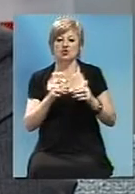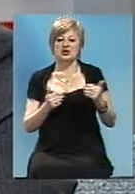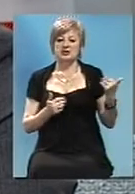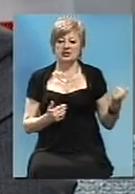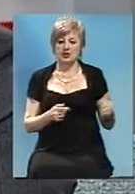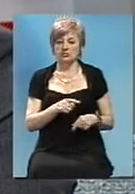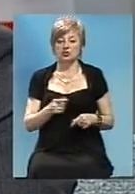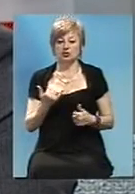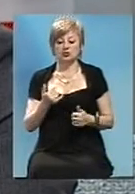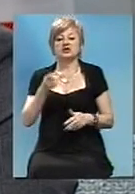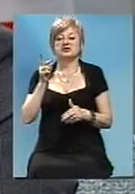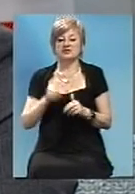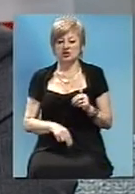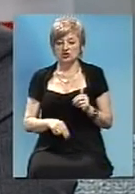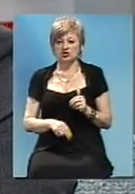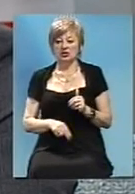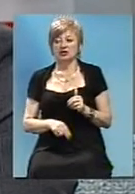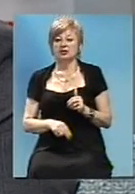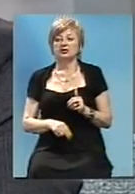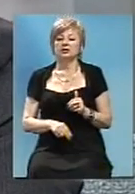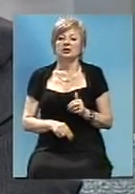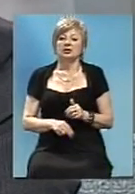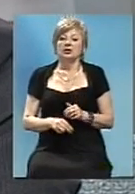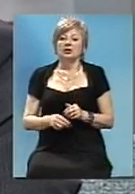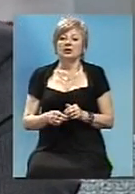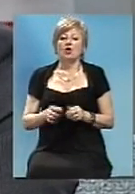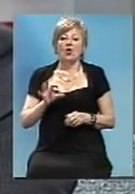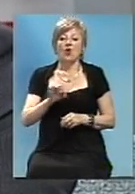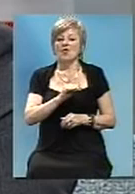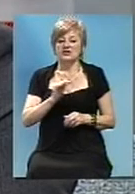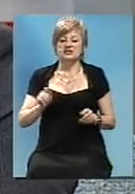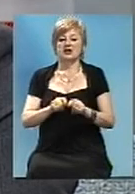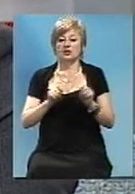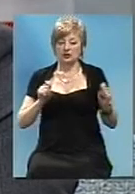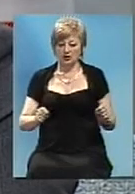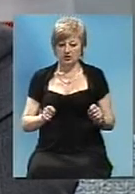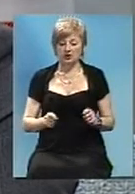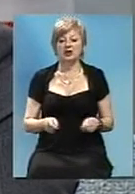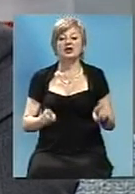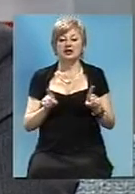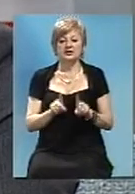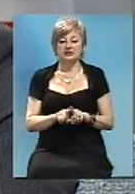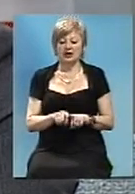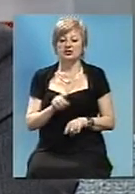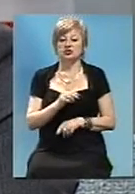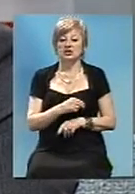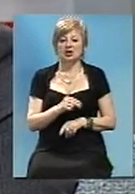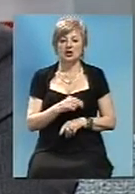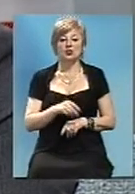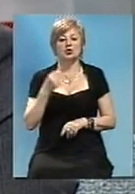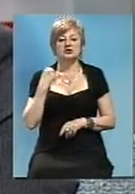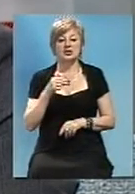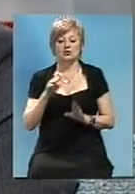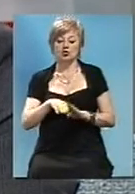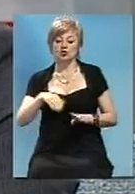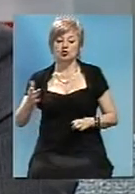завершилися, сьогодні було офіційне відкриття. Також вони роботають з Запорожья в